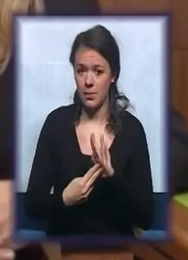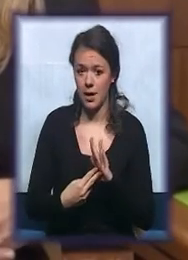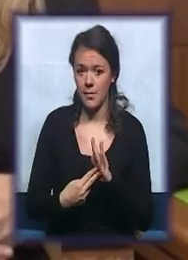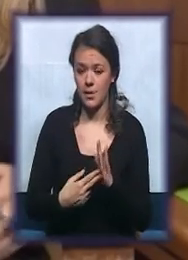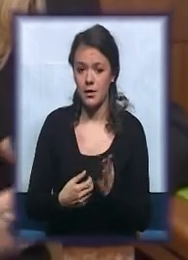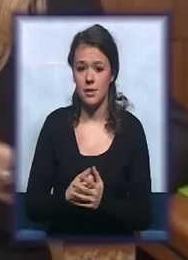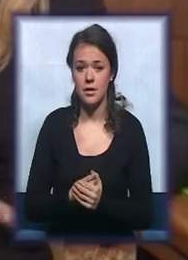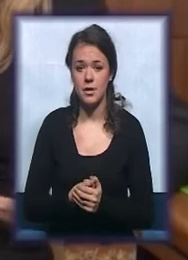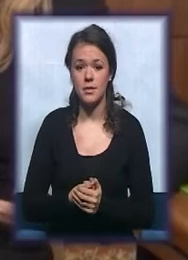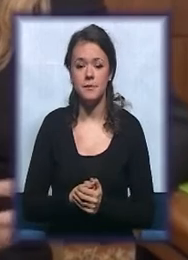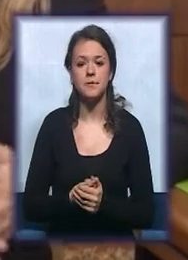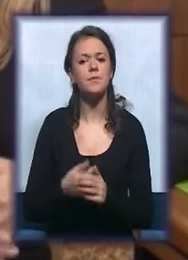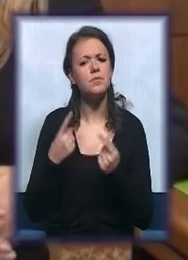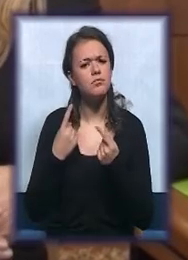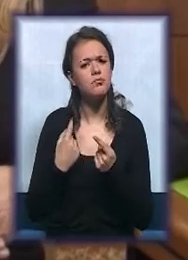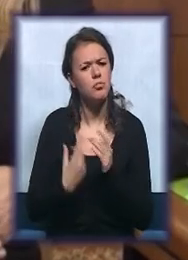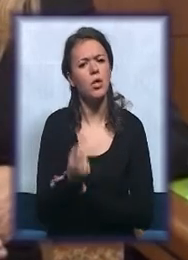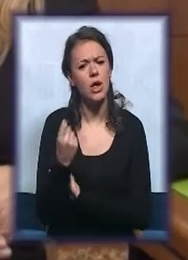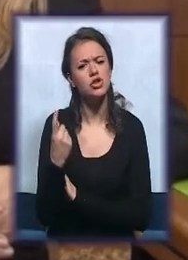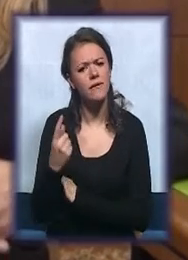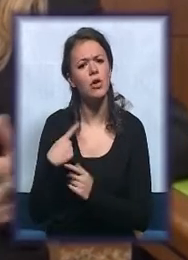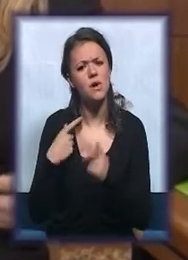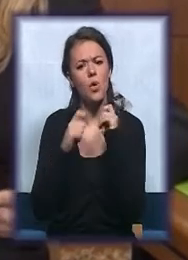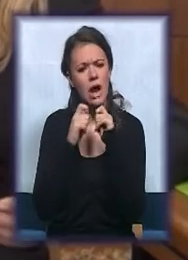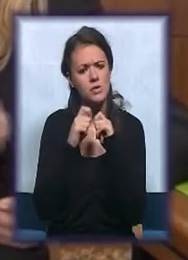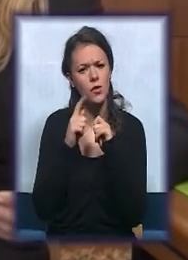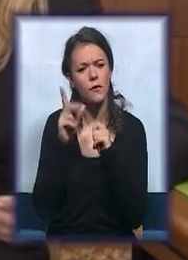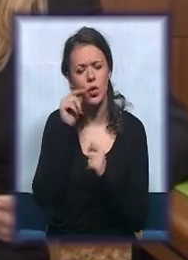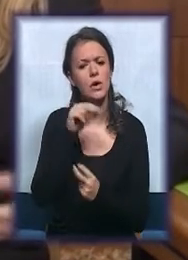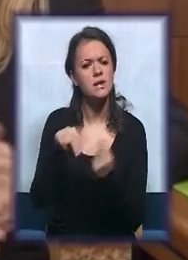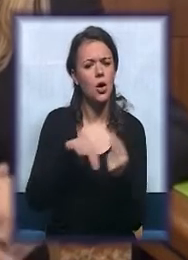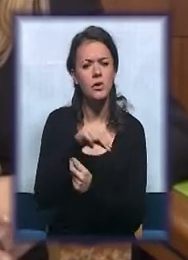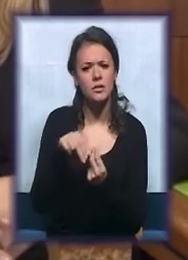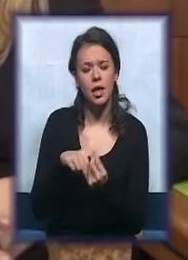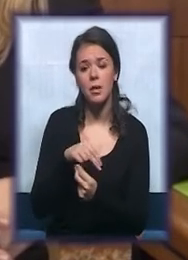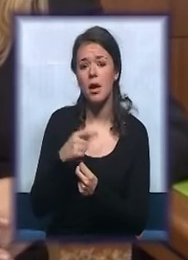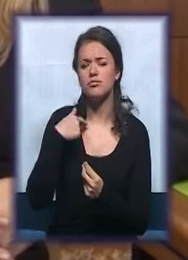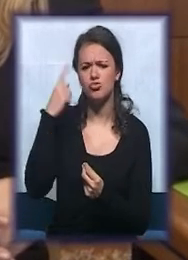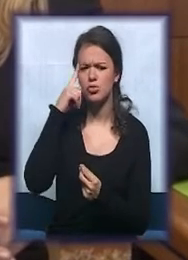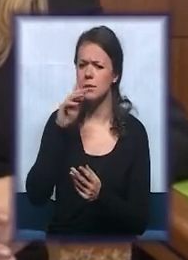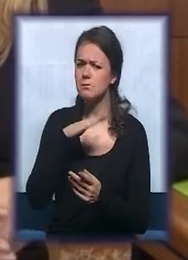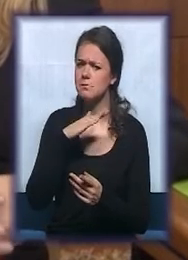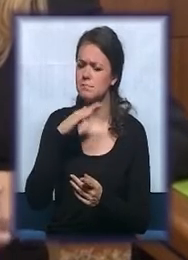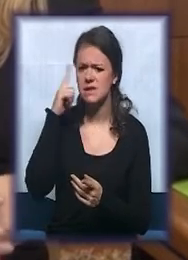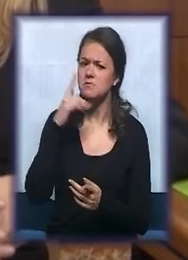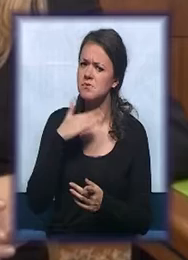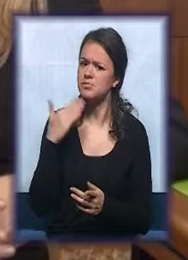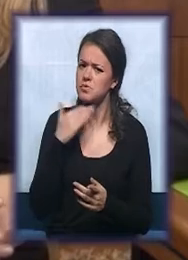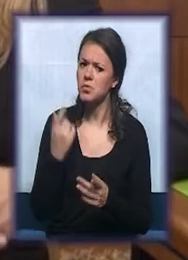dešavalo se da u razgovorima sa roditeljima ono što mislim da se često ponavlja, da